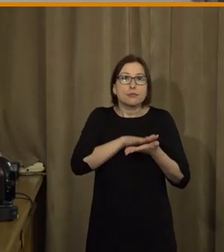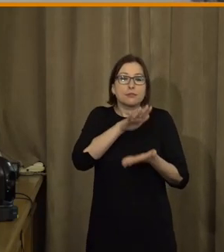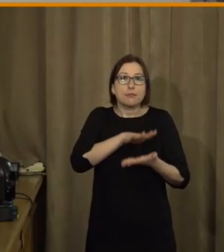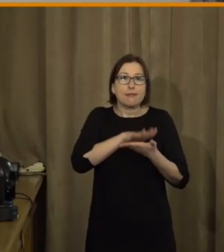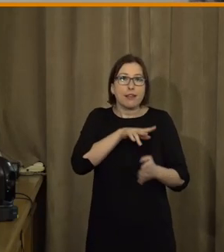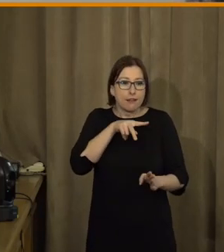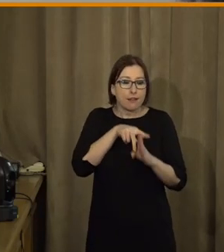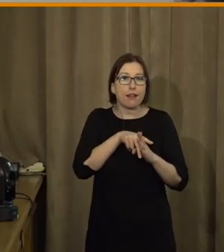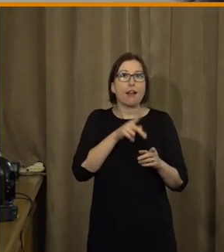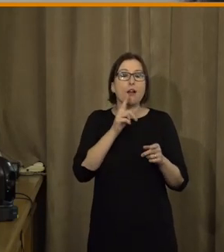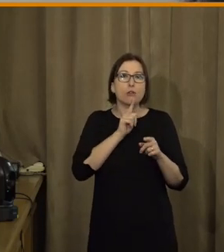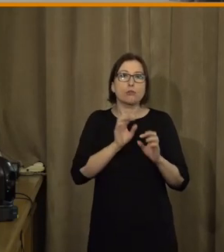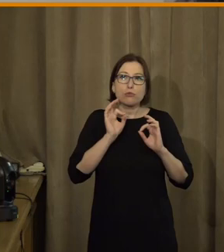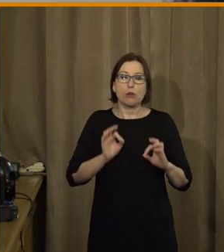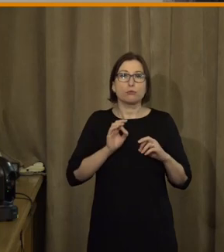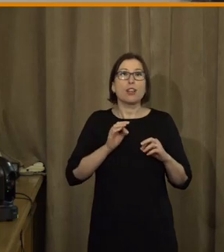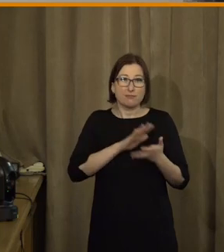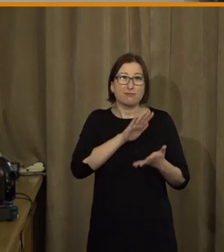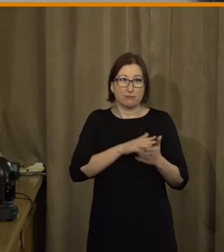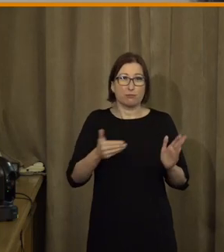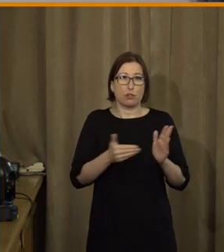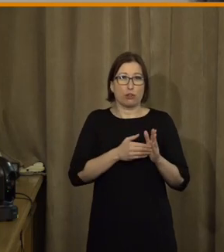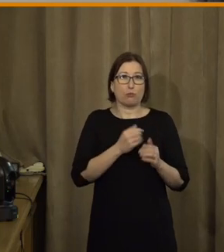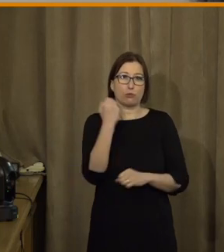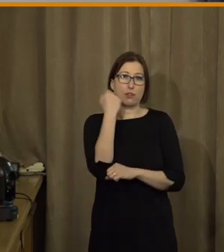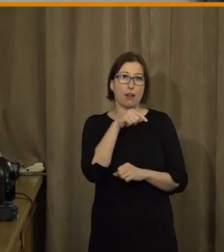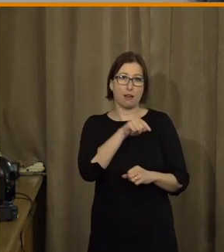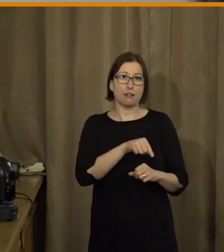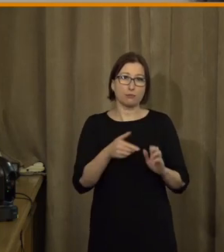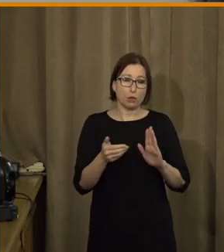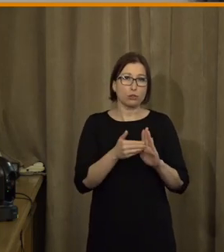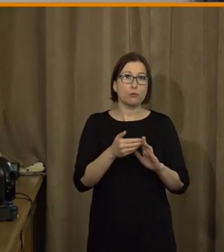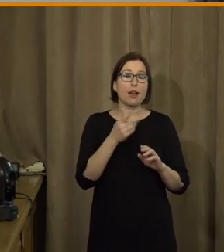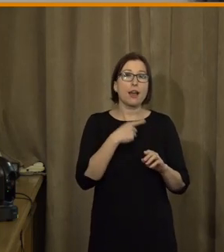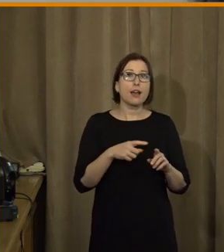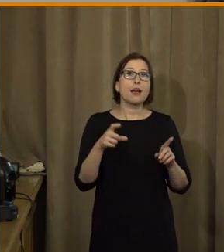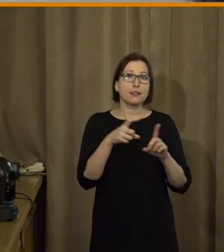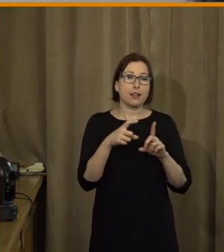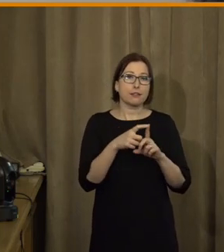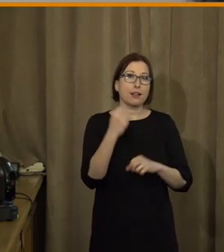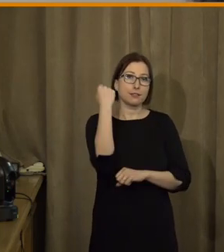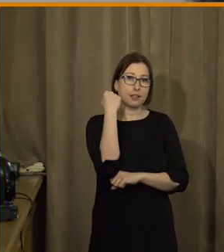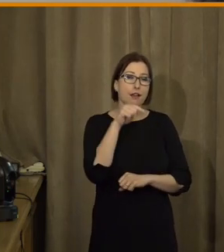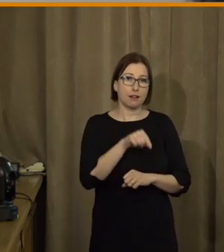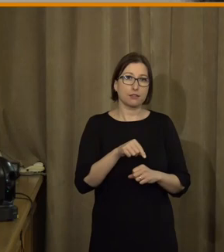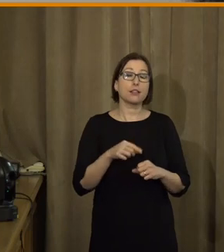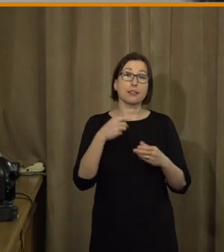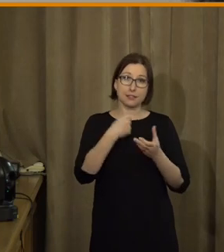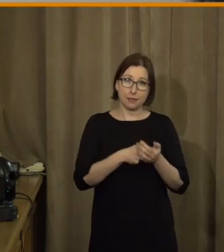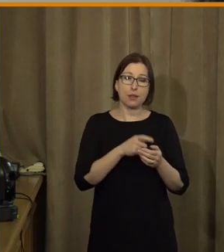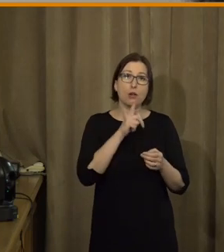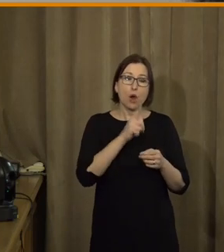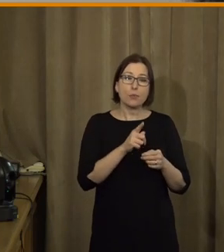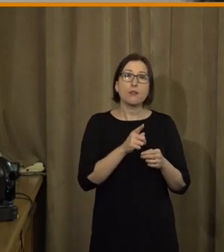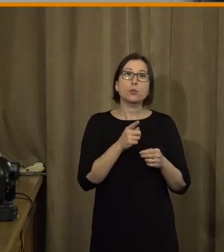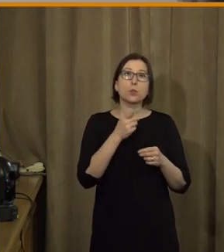účinné vládnutí a rozhodování, opravdu data potřebujeme. Takové to, co znáte z angličtiny data-based, evidence-based, to znamená,